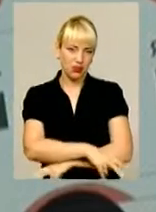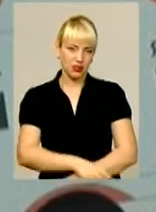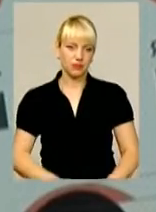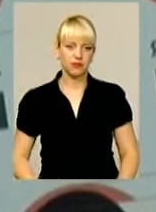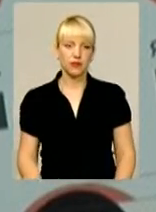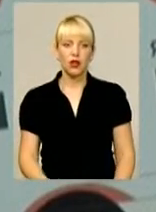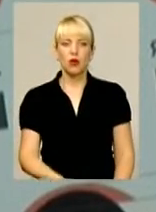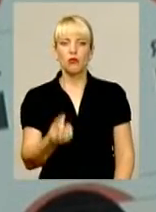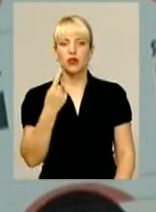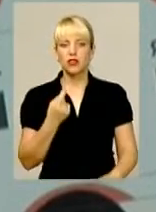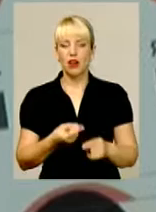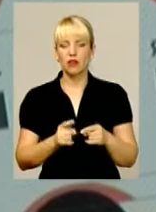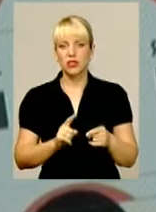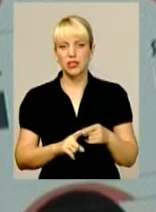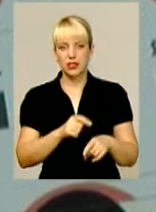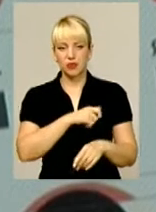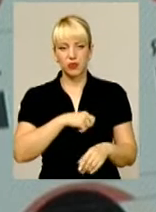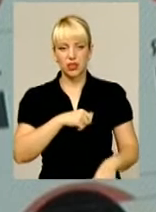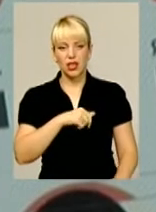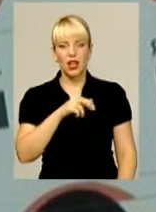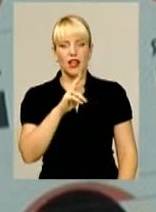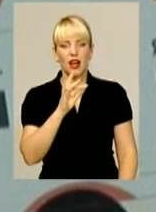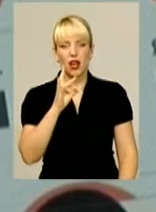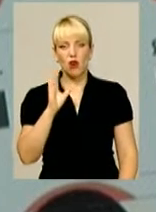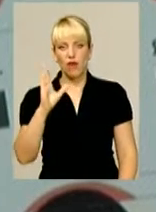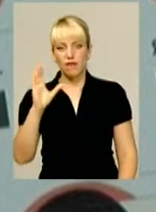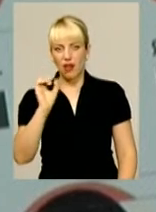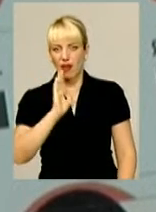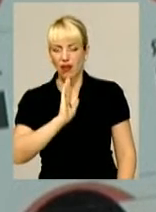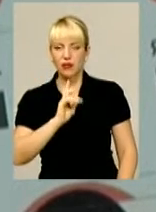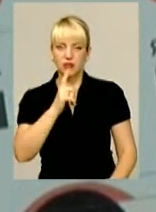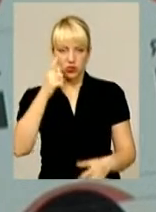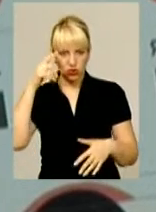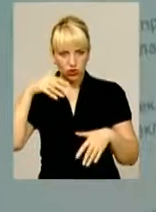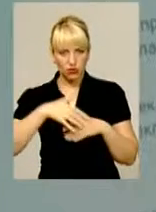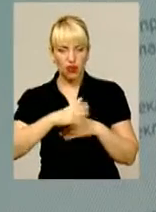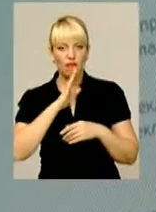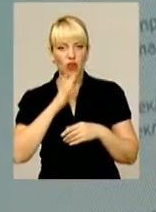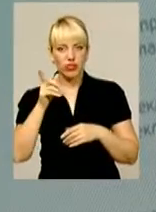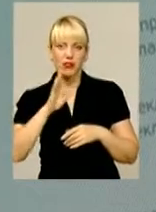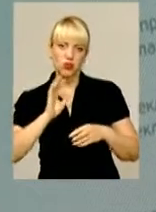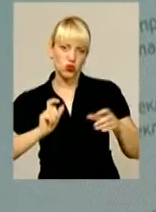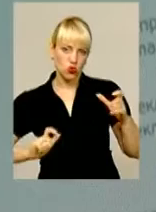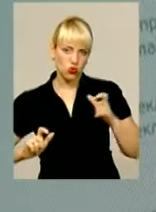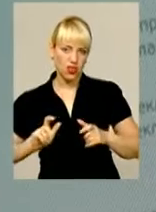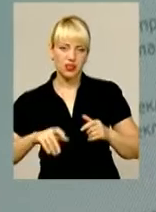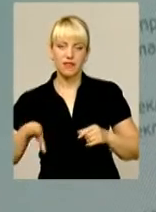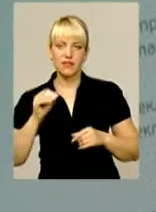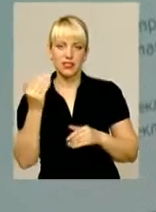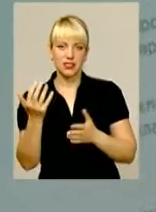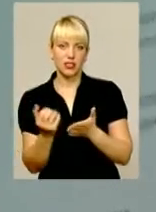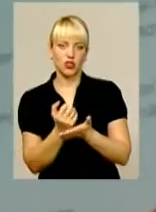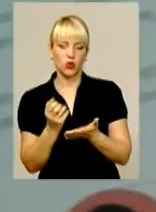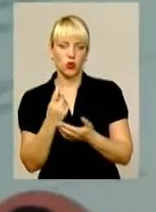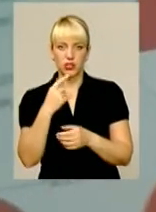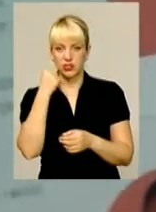Поява у цьому рейтингу депутата Анастасії Ярової, до прикладу, цілком зрозуміла. Вона студентка і усі її доходи за рік